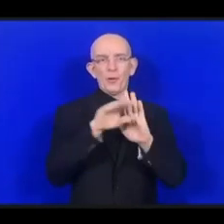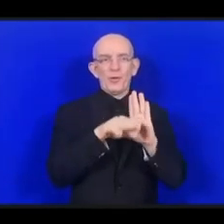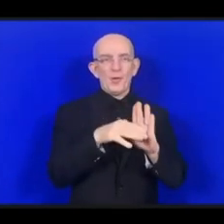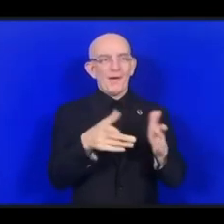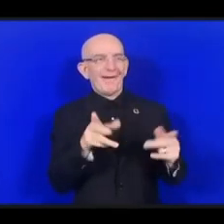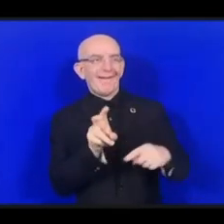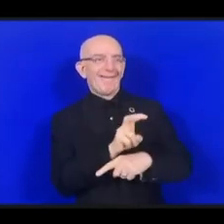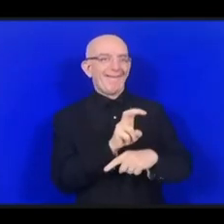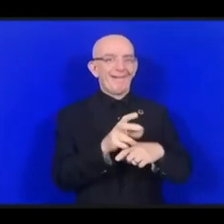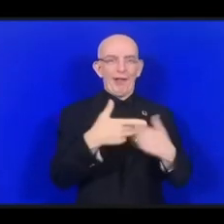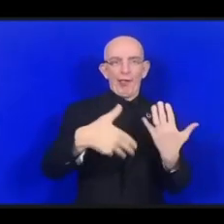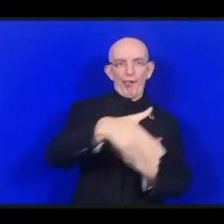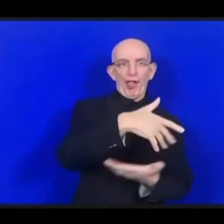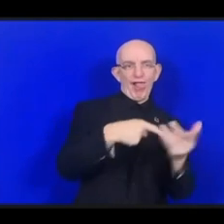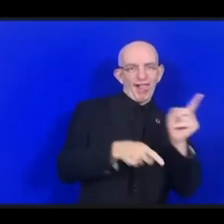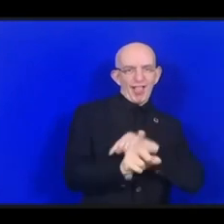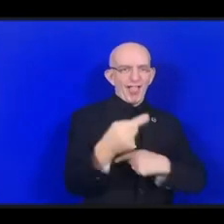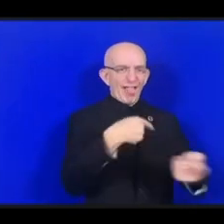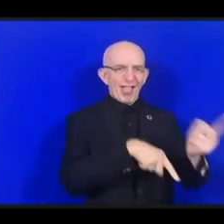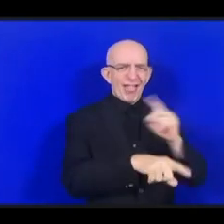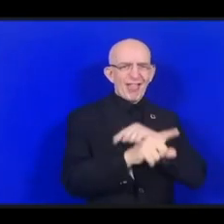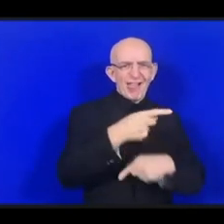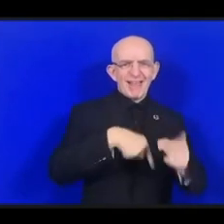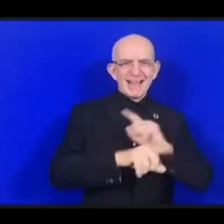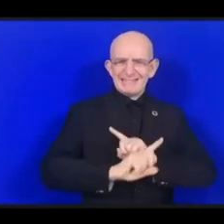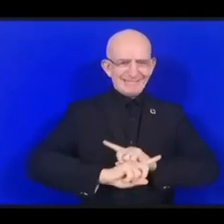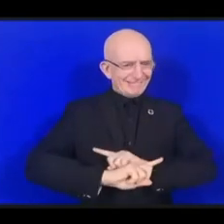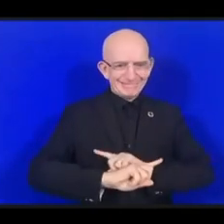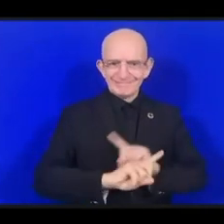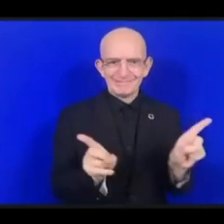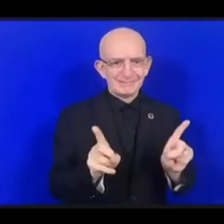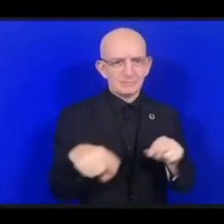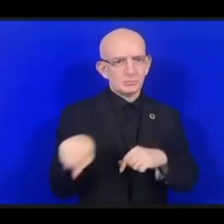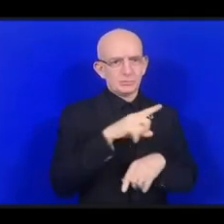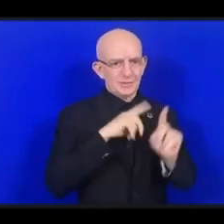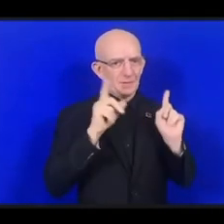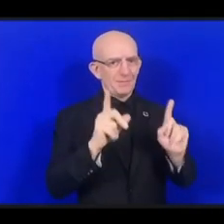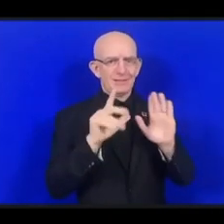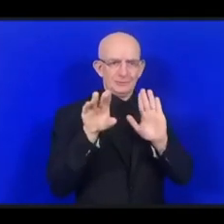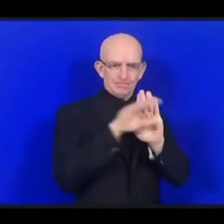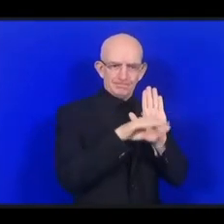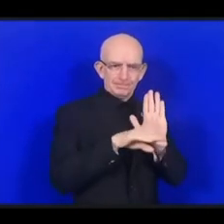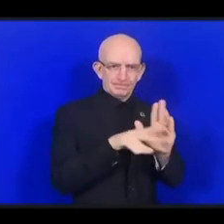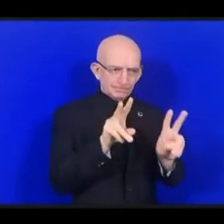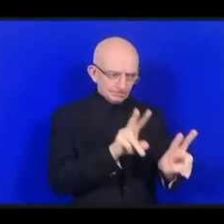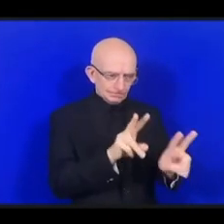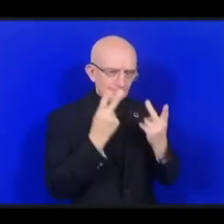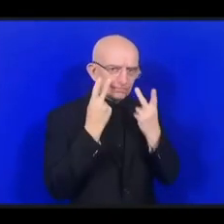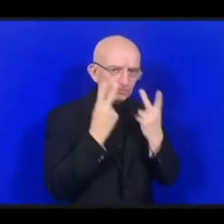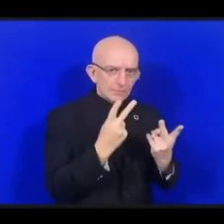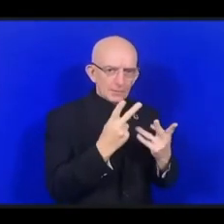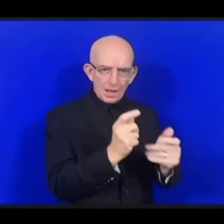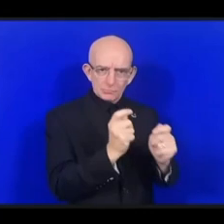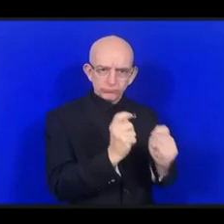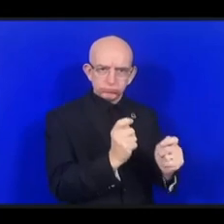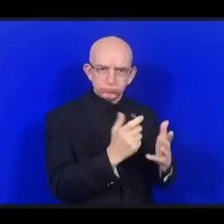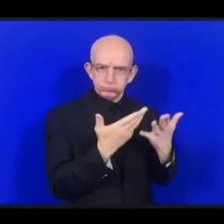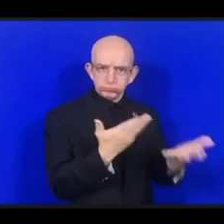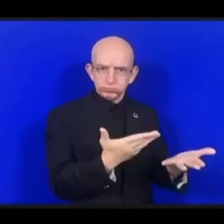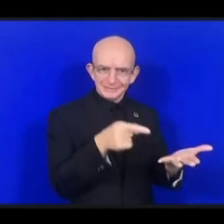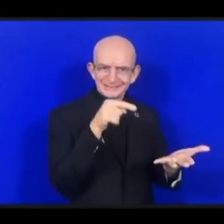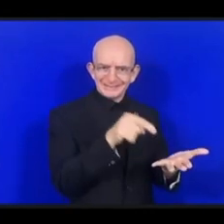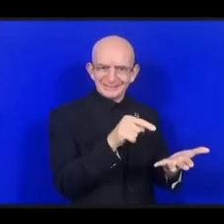Четкие регуляторные рамки в интернете необходимы для обеспечения цифровой подотчетности. Эти рамки должны быть